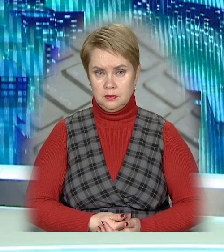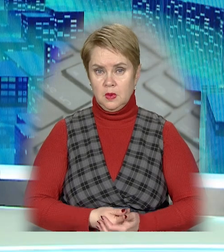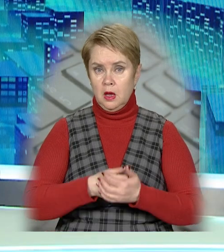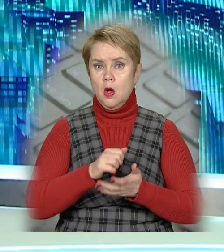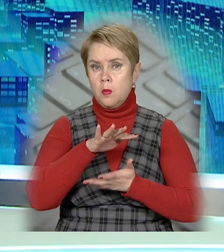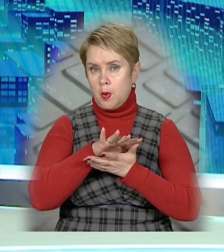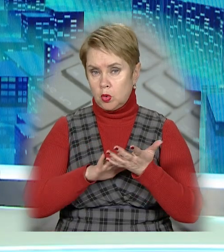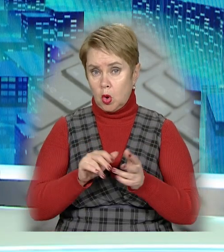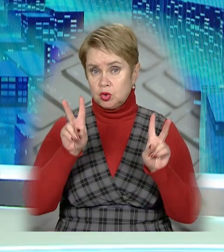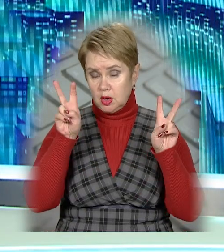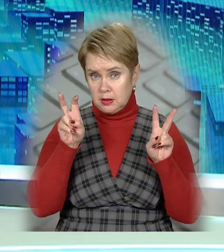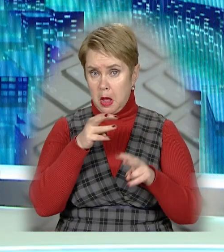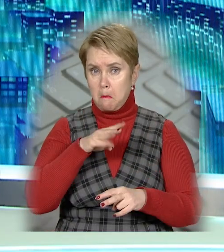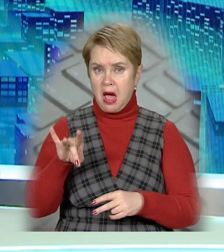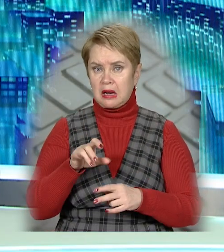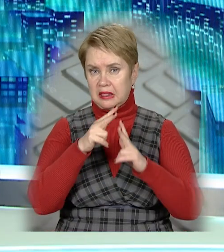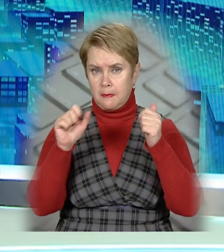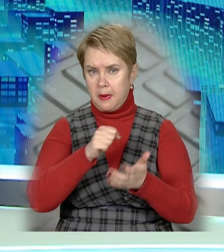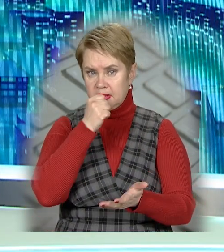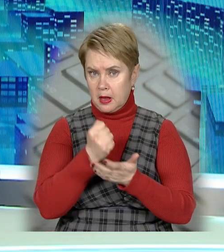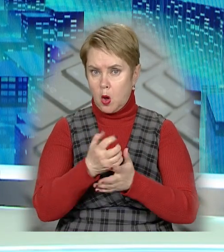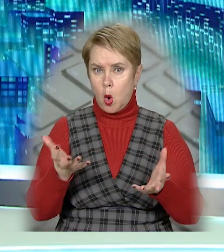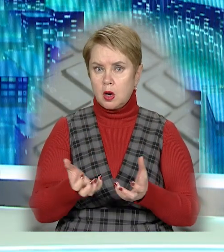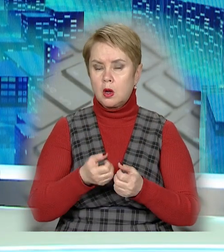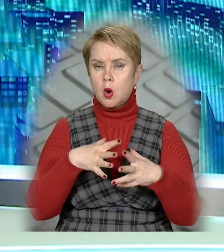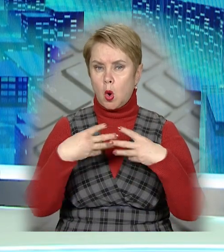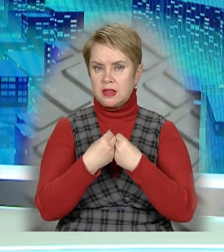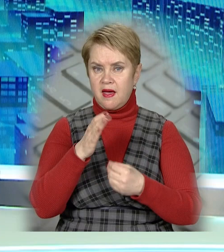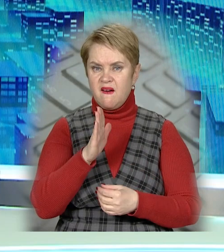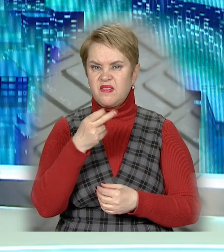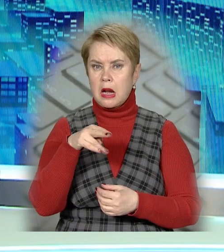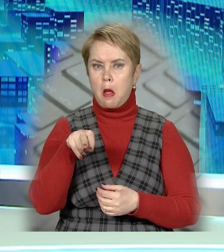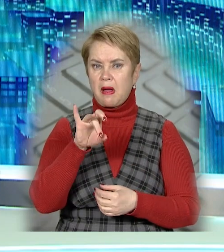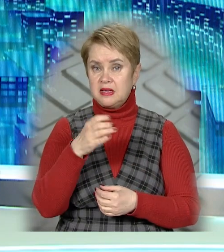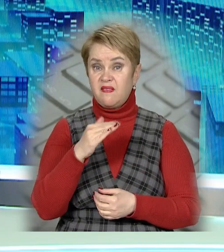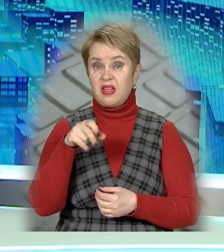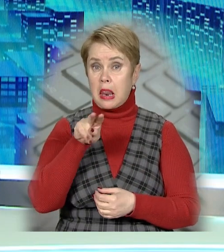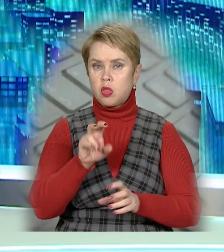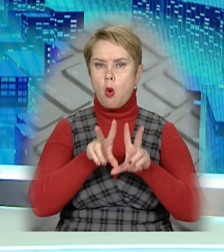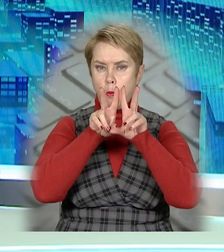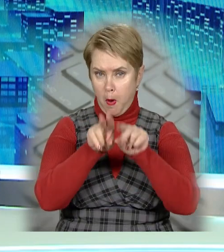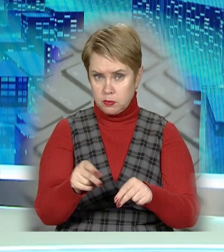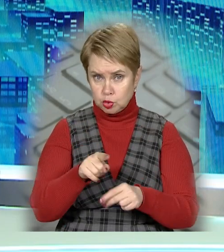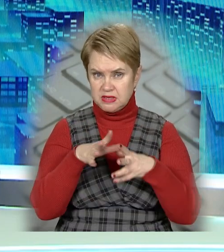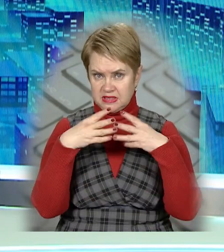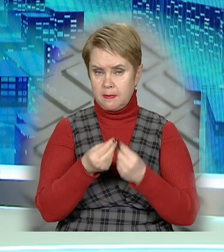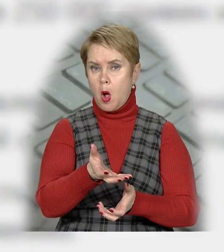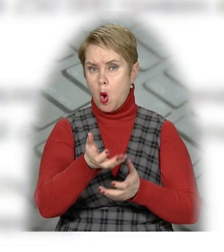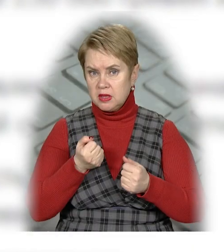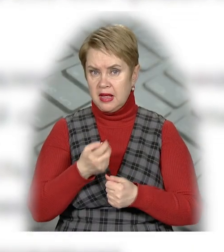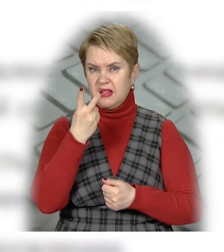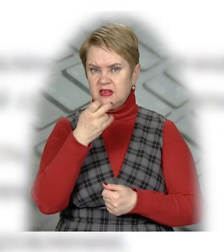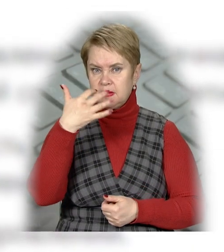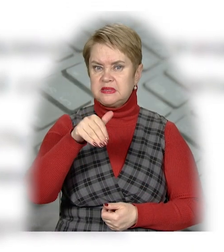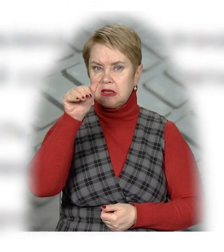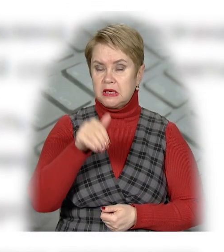І в продовження теми. Мер Дніпра публічно підтримав родину загиблої Віри Лебеденець. Борис Філатов пообіцяв, що її сім'я отримає